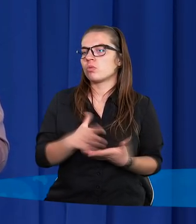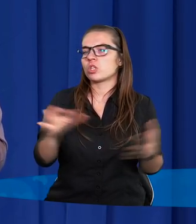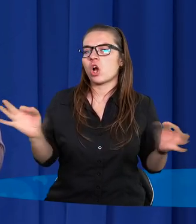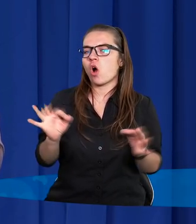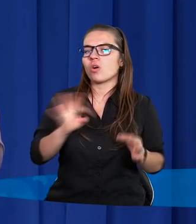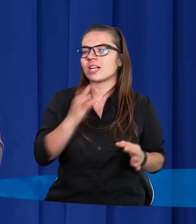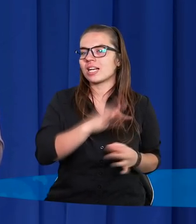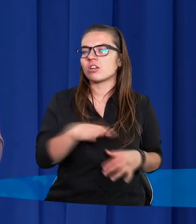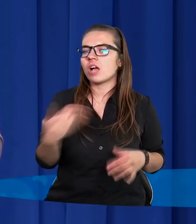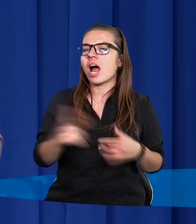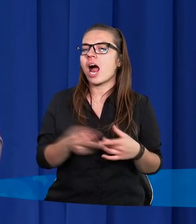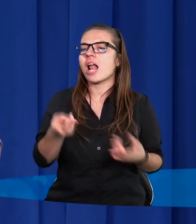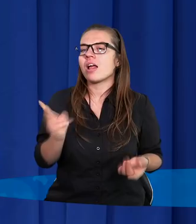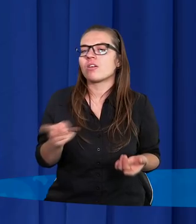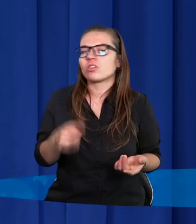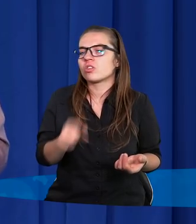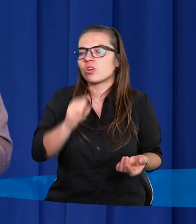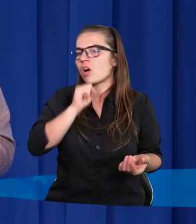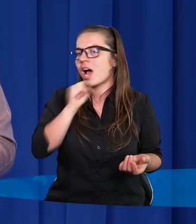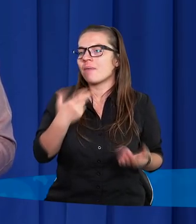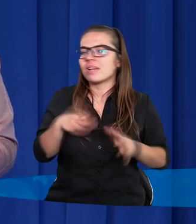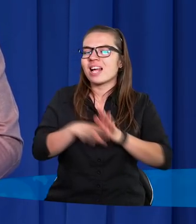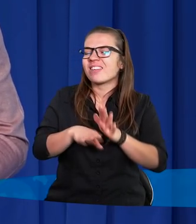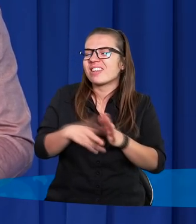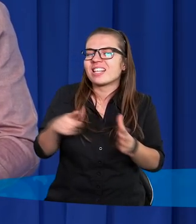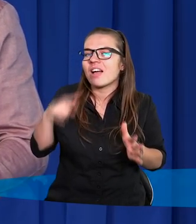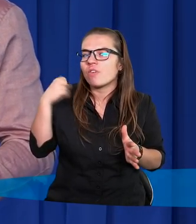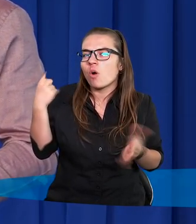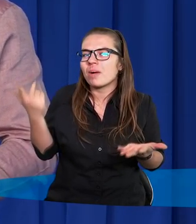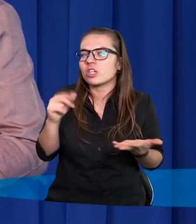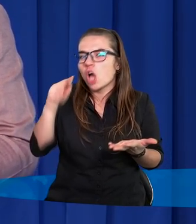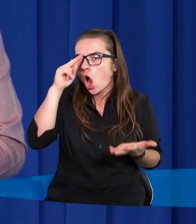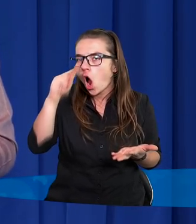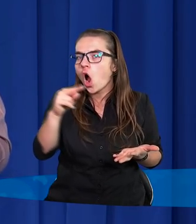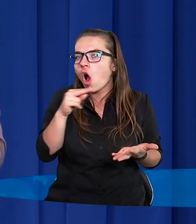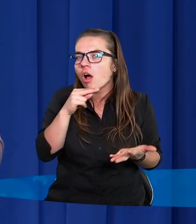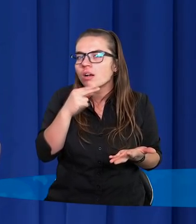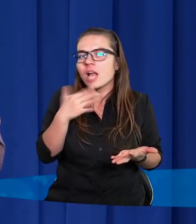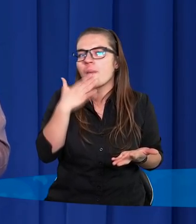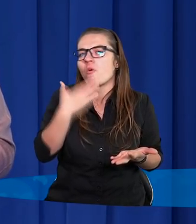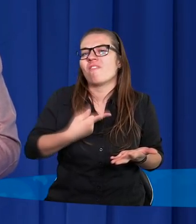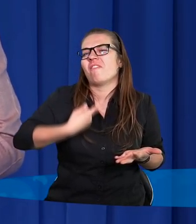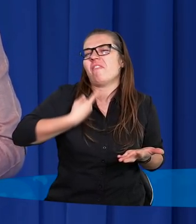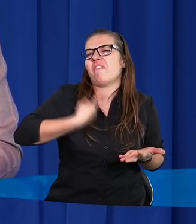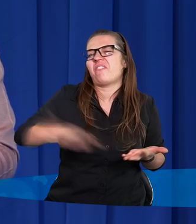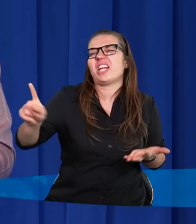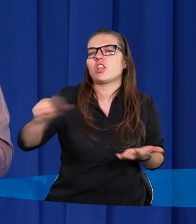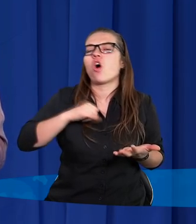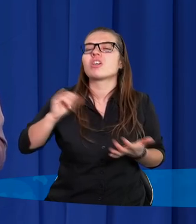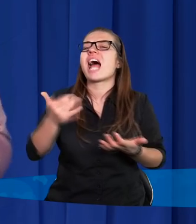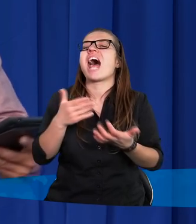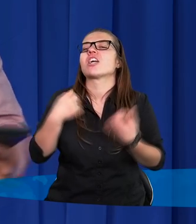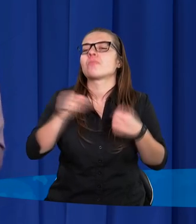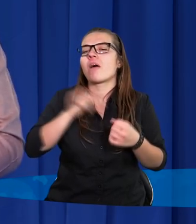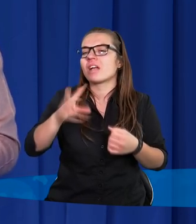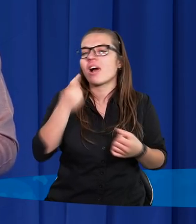z jego strony, ale to, co absolutnie niezwykłe, niewyobrażalne. Ten ojciec nie mówi, wynoś się, jak śmiałeś w ogóle tak